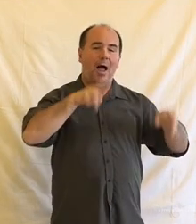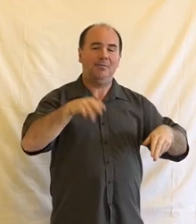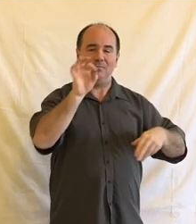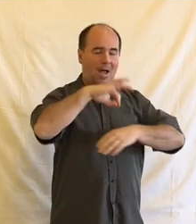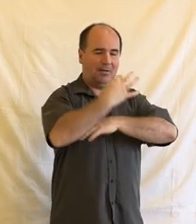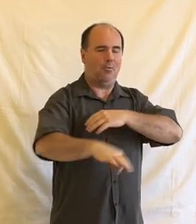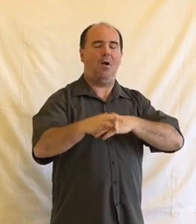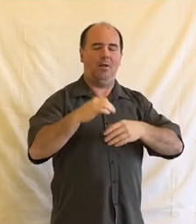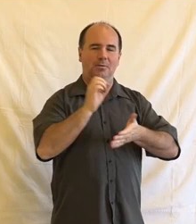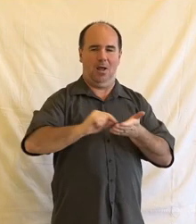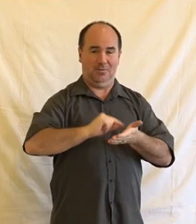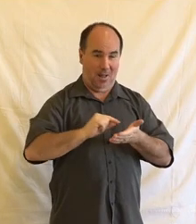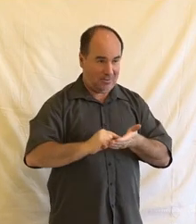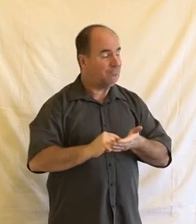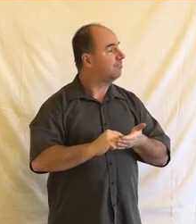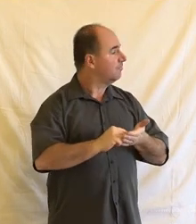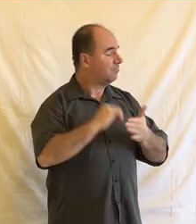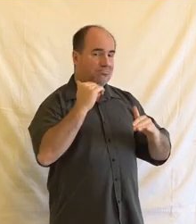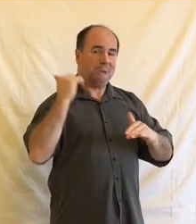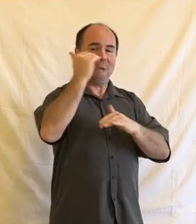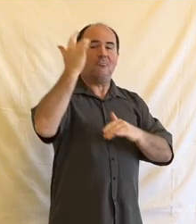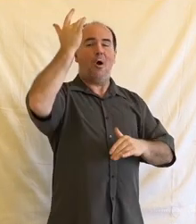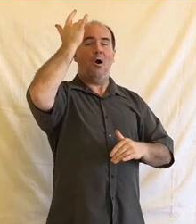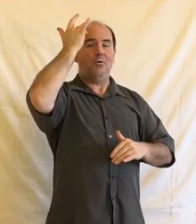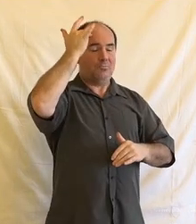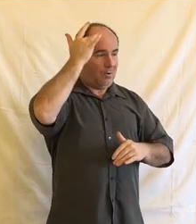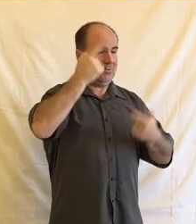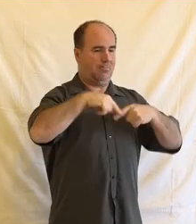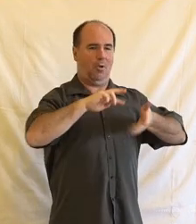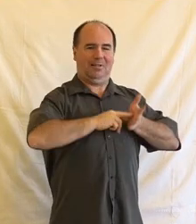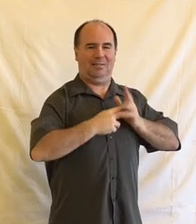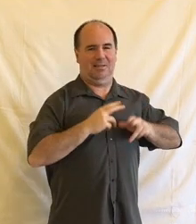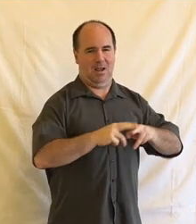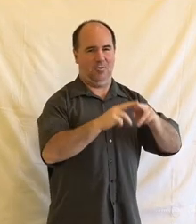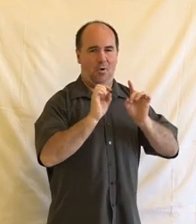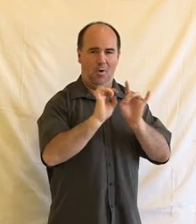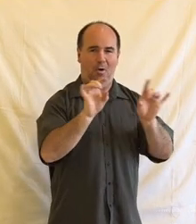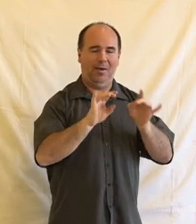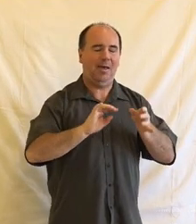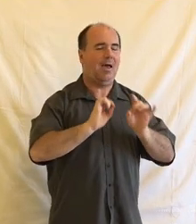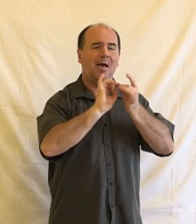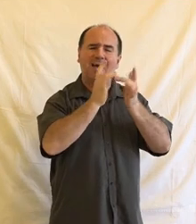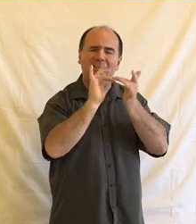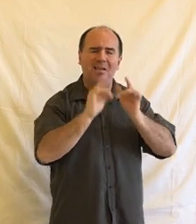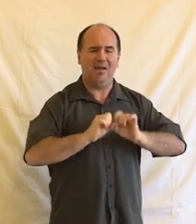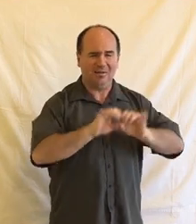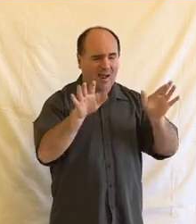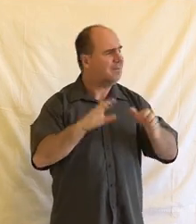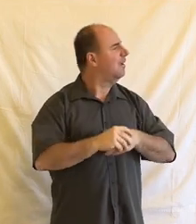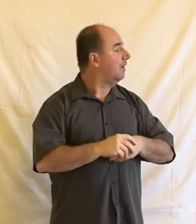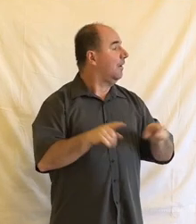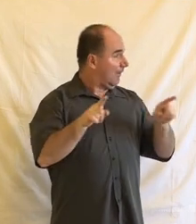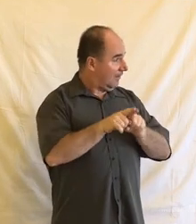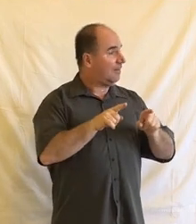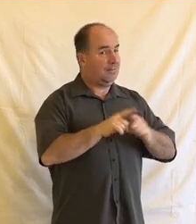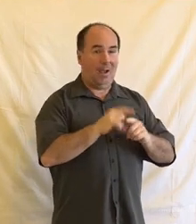přední odbornice na technologie a etický